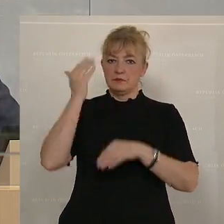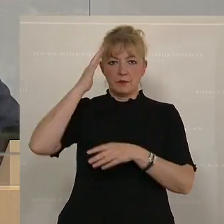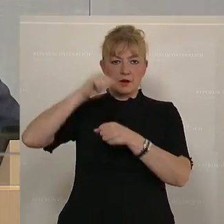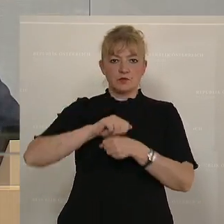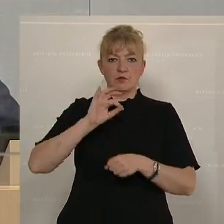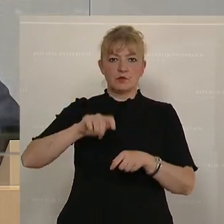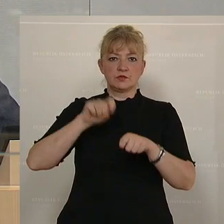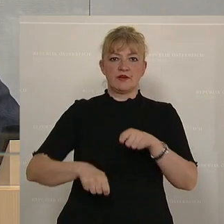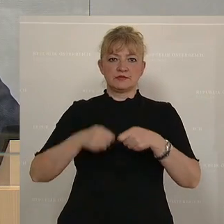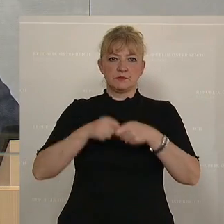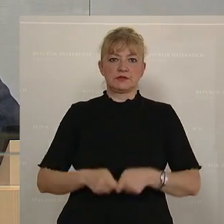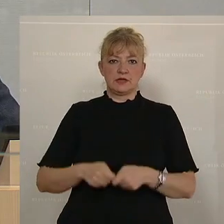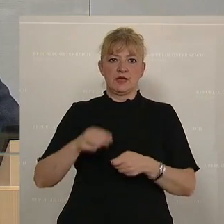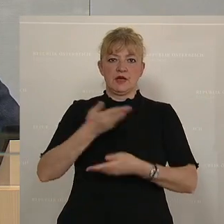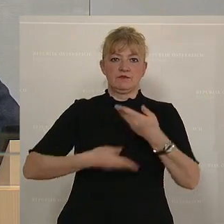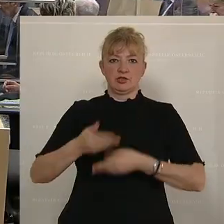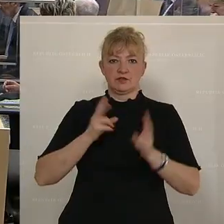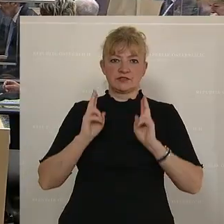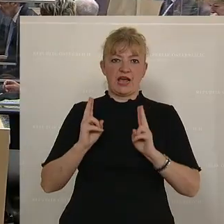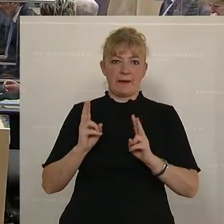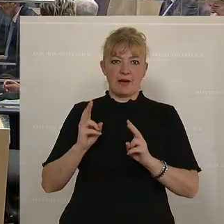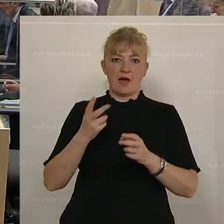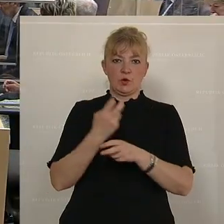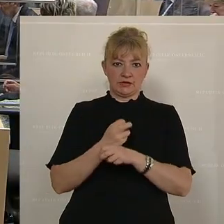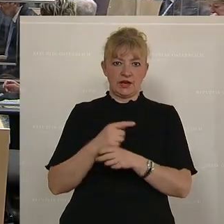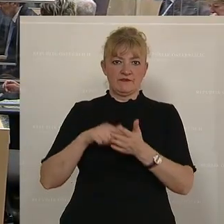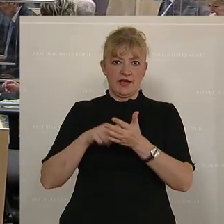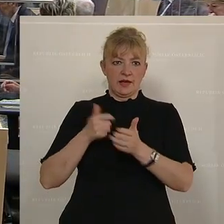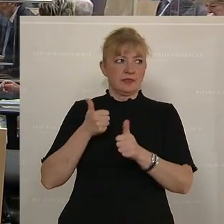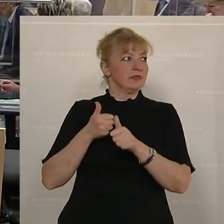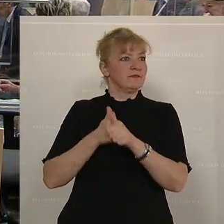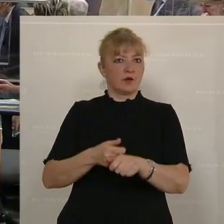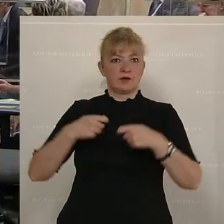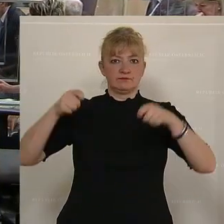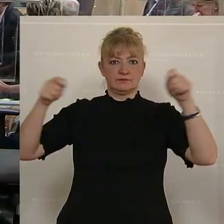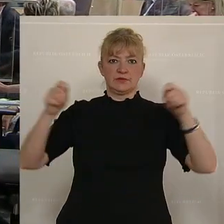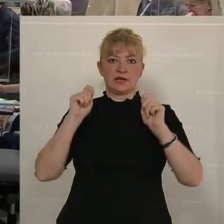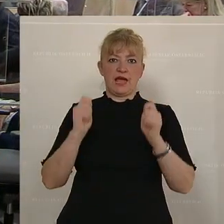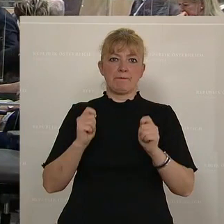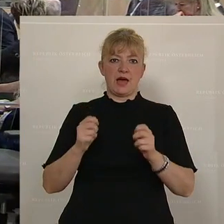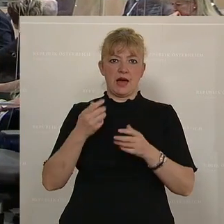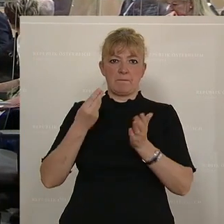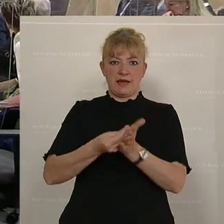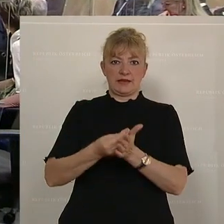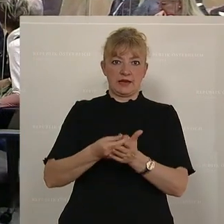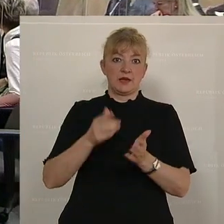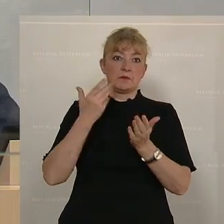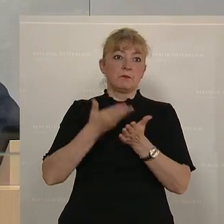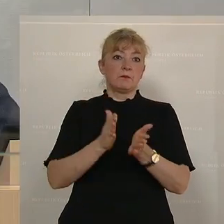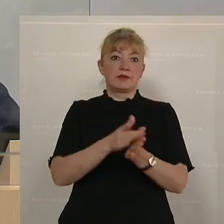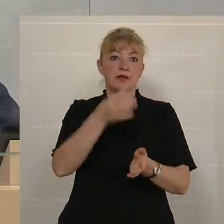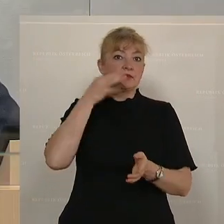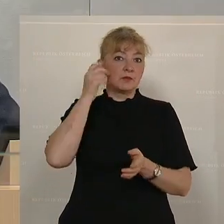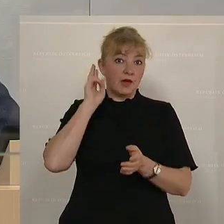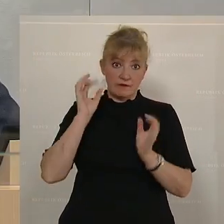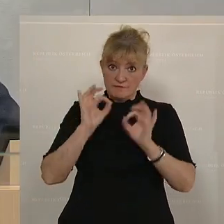Zwangsmitglieder der Wirtschaftskammern Österreich durch infolge der Teuerung steigende Kammerbeiträge. Ich bitte Ihnen, Damen und Herren, die für den